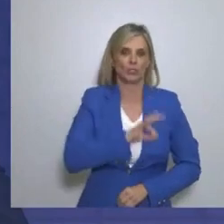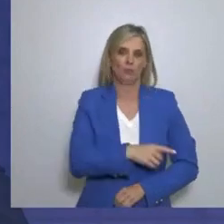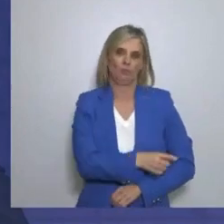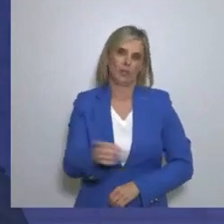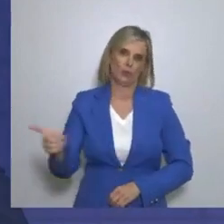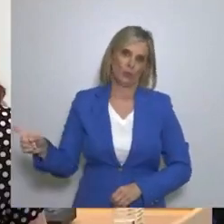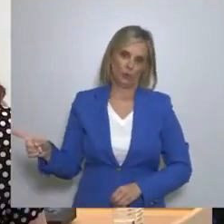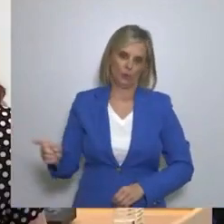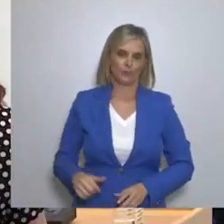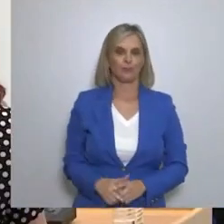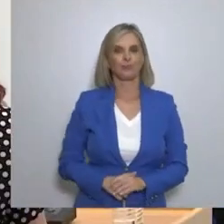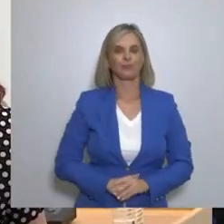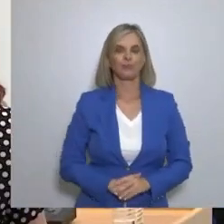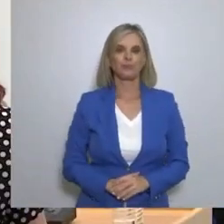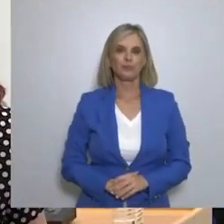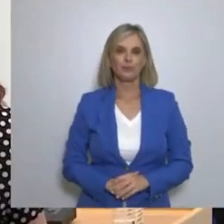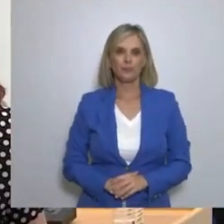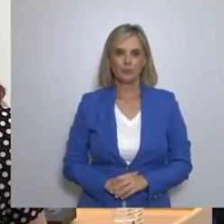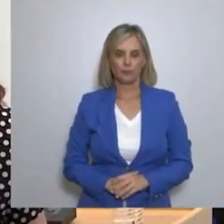Επόμενη ερώτηση